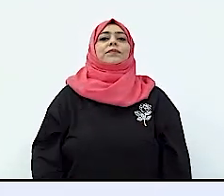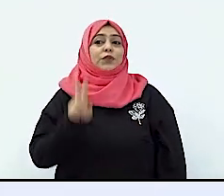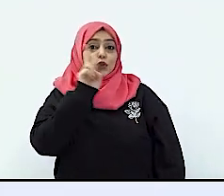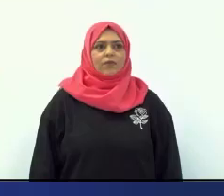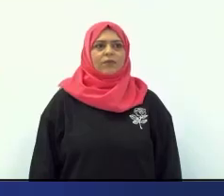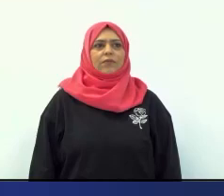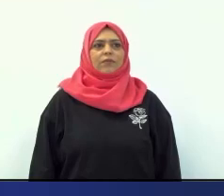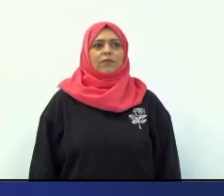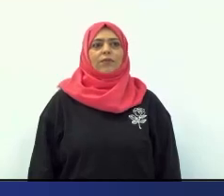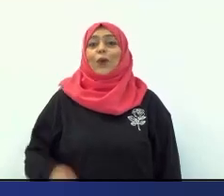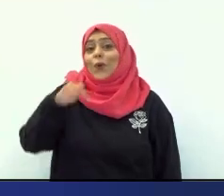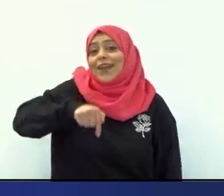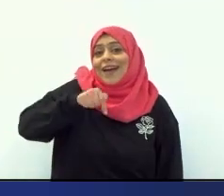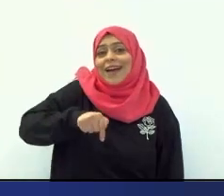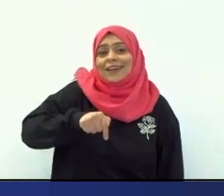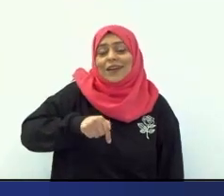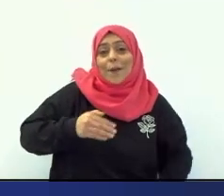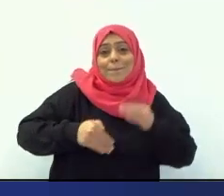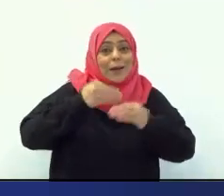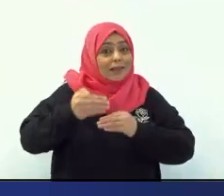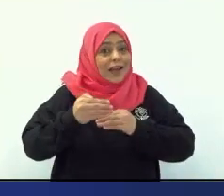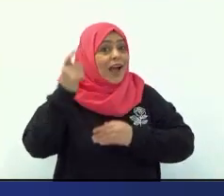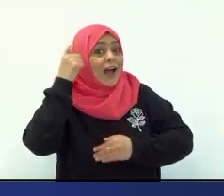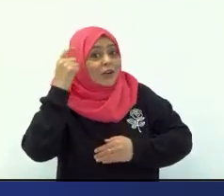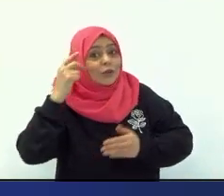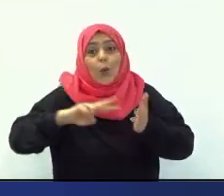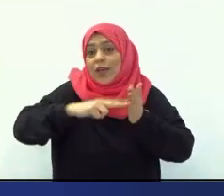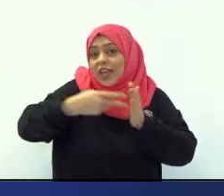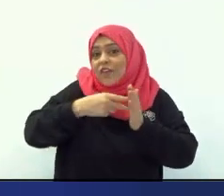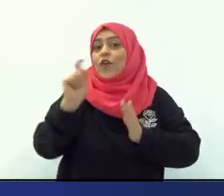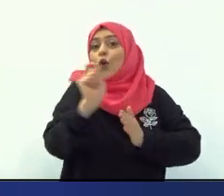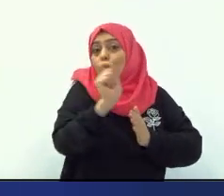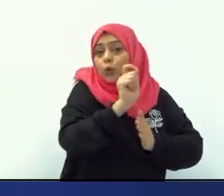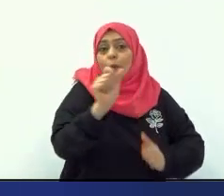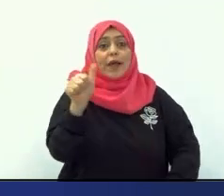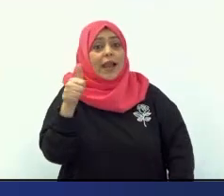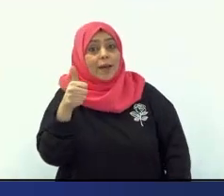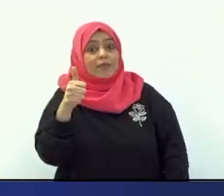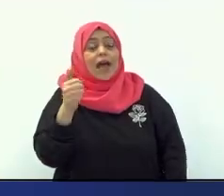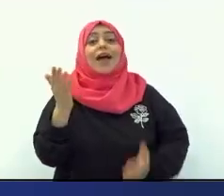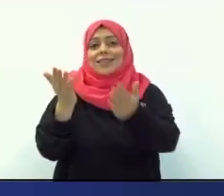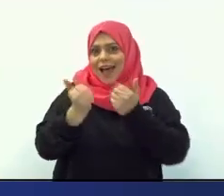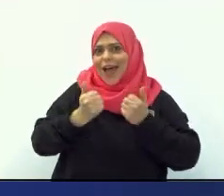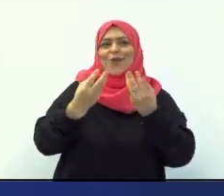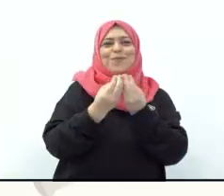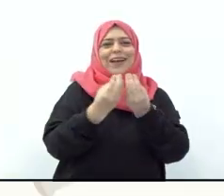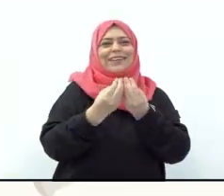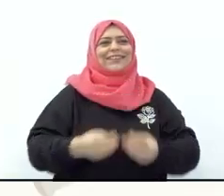الشكل والآن بعد أن تعرفنا على طريقة رسم الهمزة الآن تعالوا معي